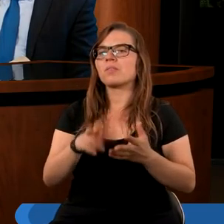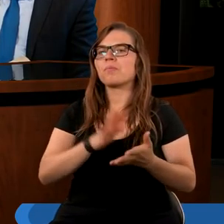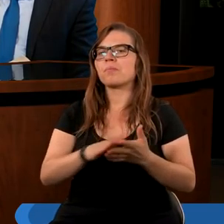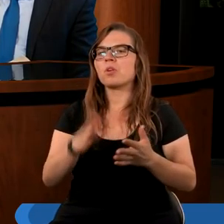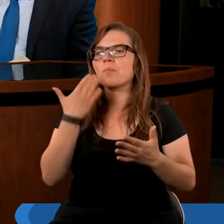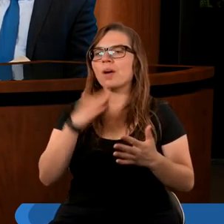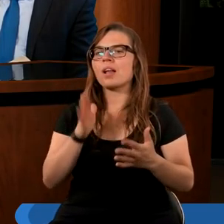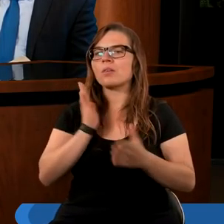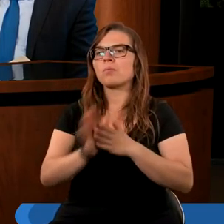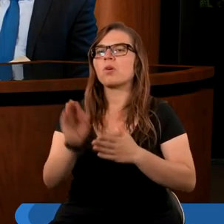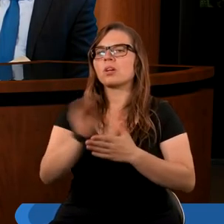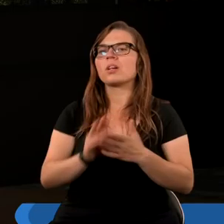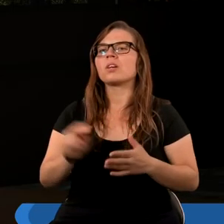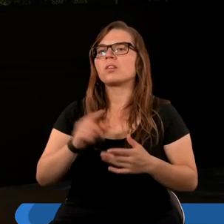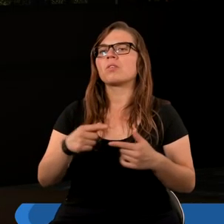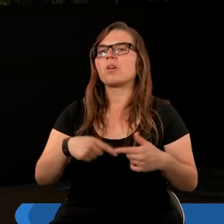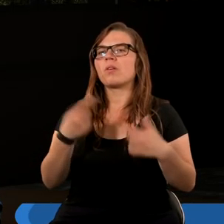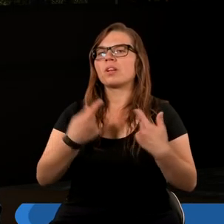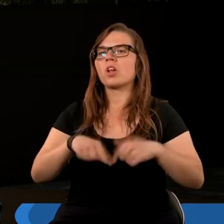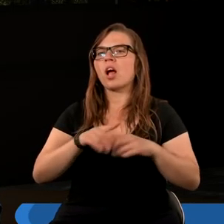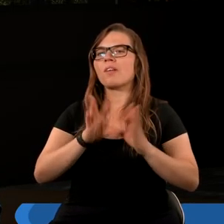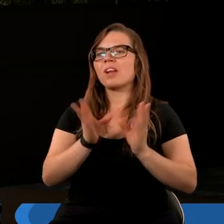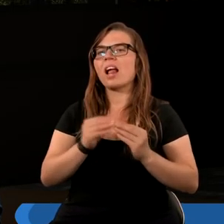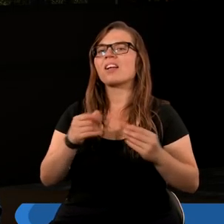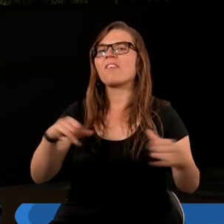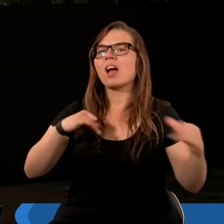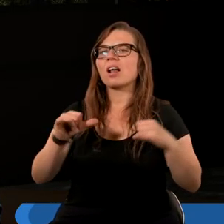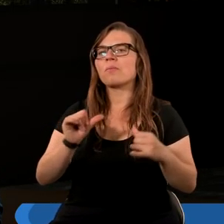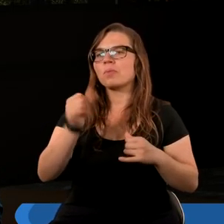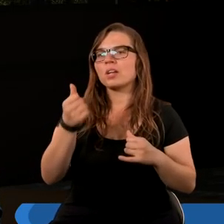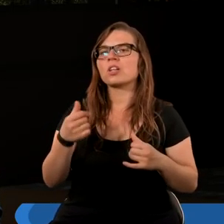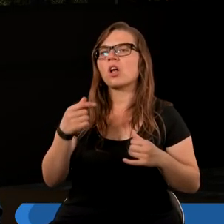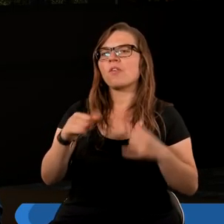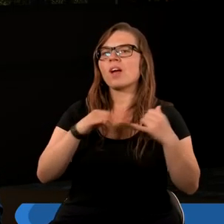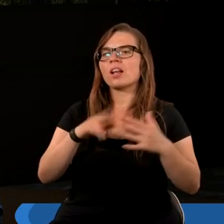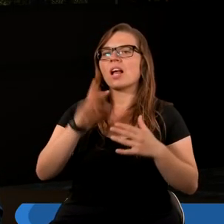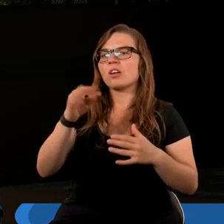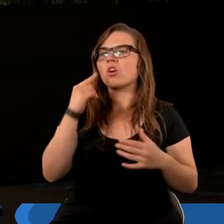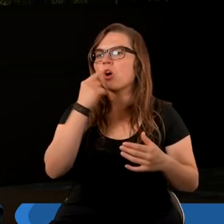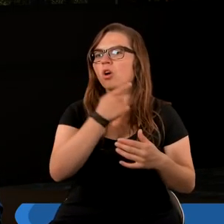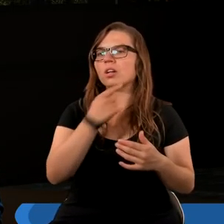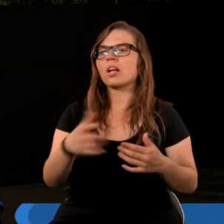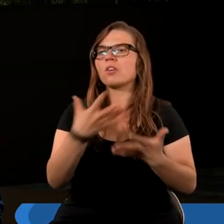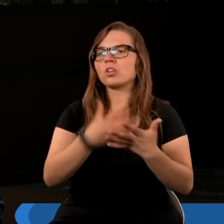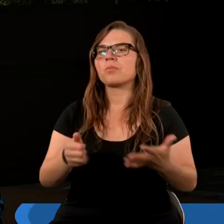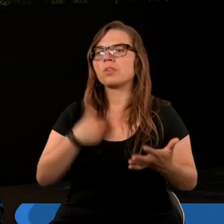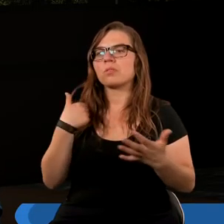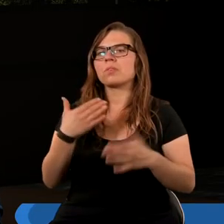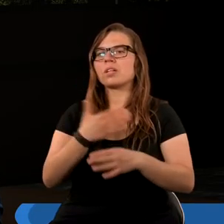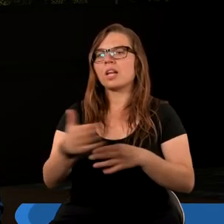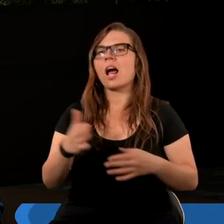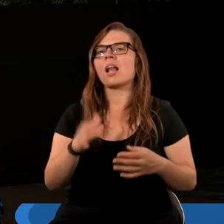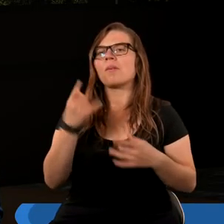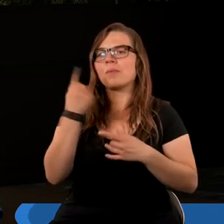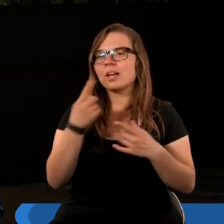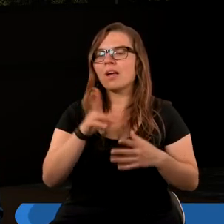bo jest bardzo prosto napisane. Wykonanie wszelkiej władzy pierwszego zwierzęcia na jego oczach. I sprawianie, aby ziemia dalej za nim